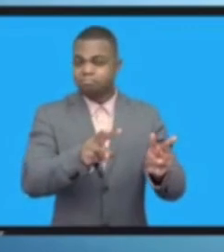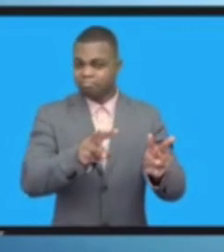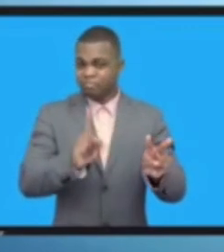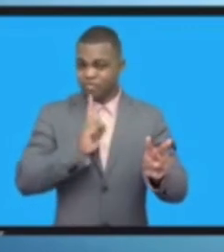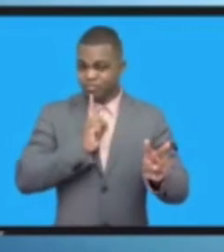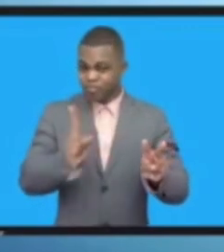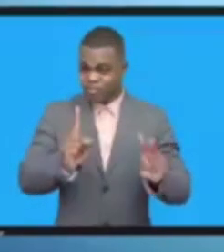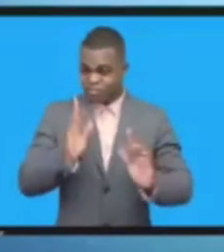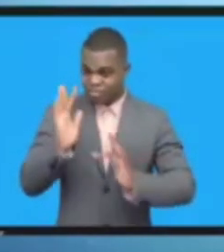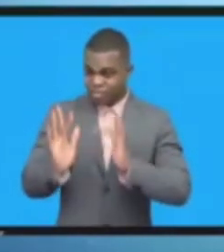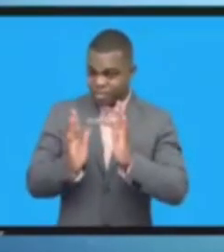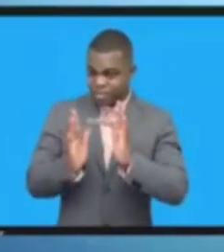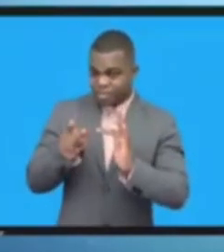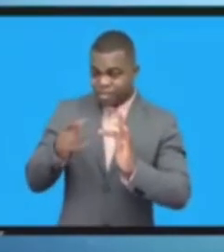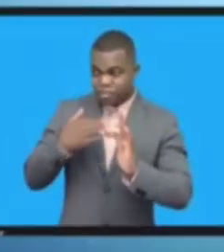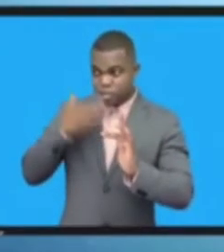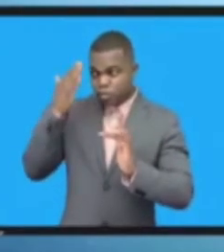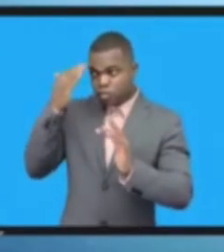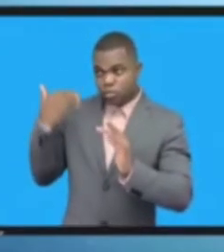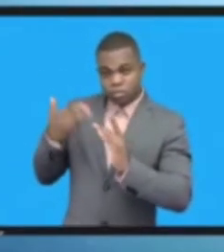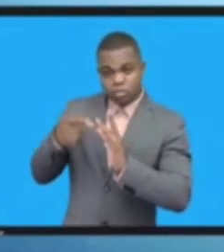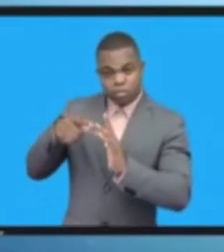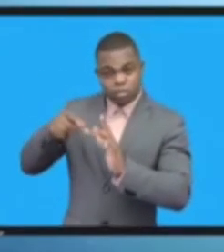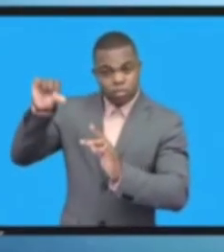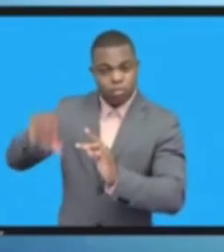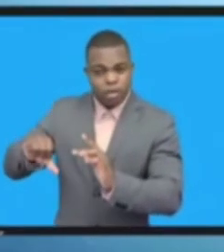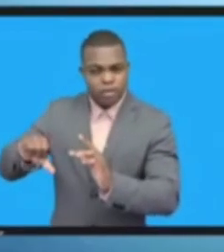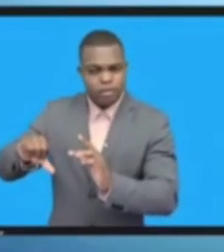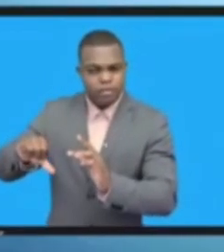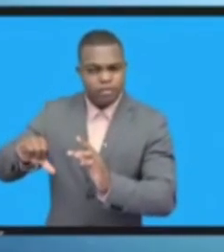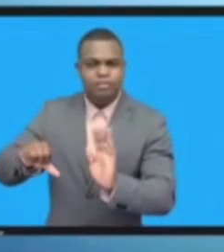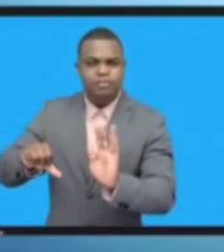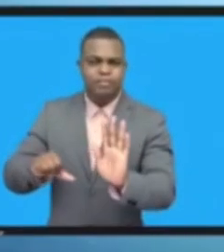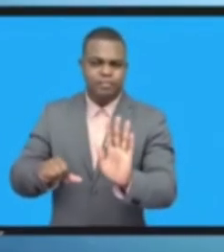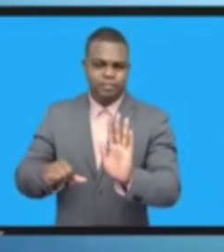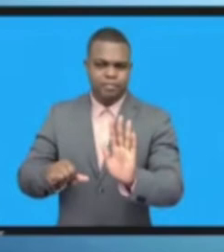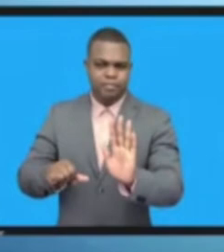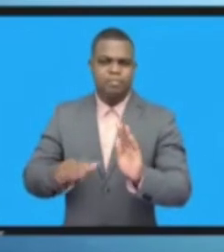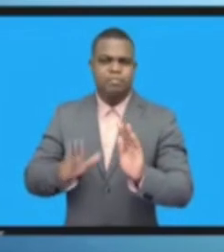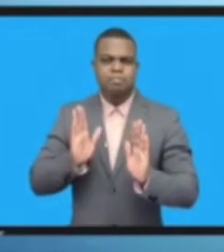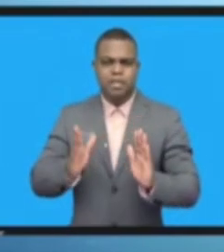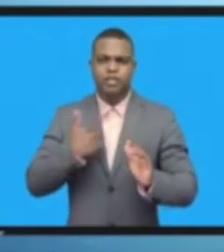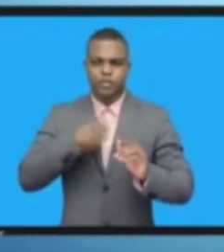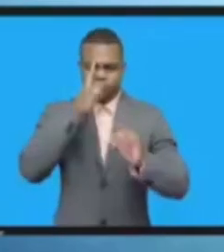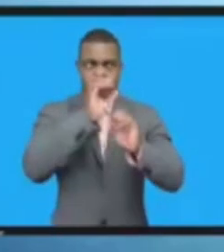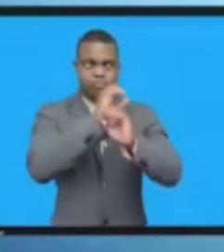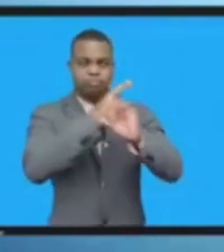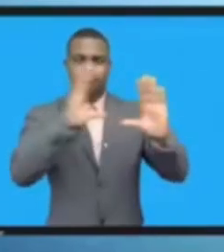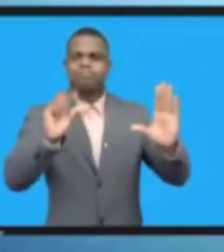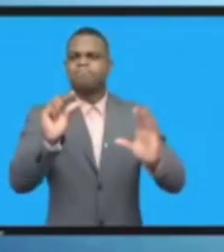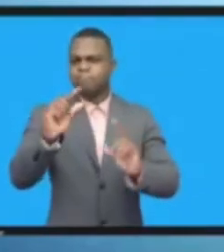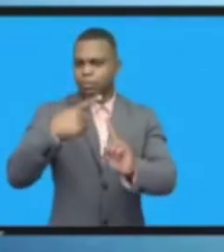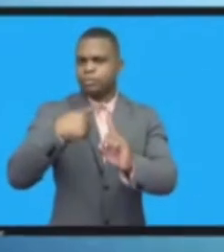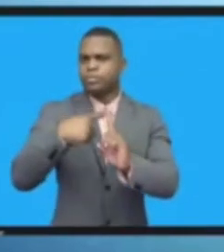أود أولا نرحب بكم إلى عالم الإنترنت إلى جماعة الإنترنت